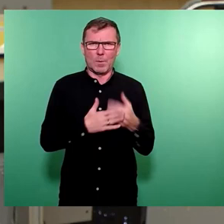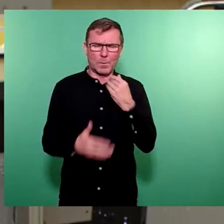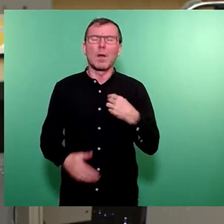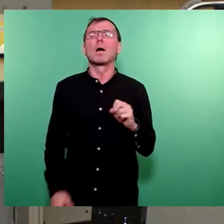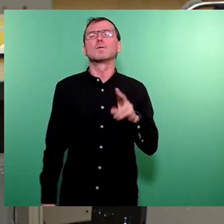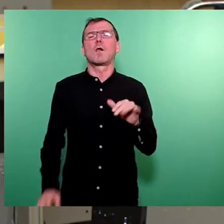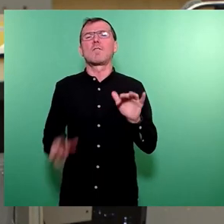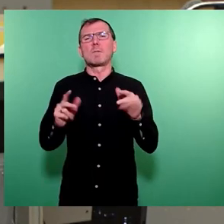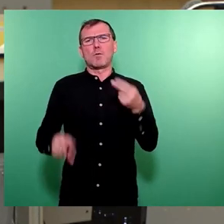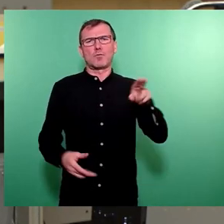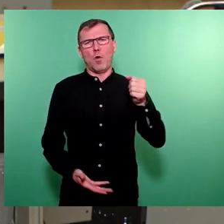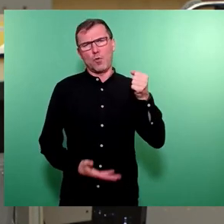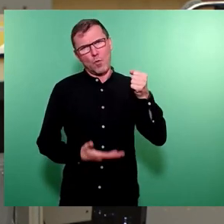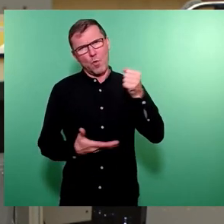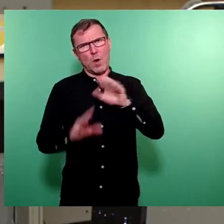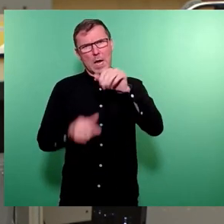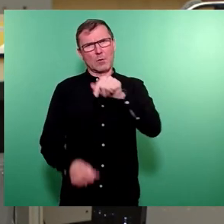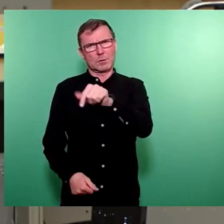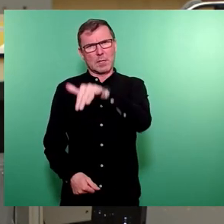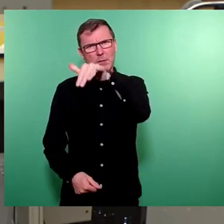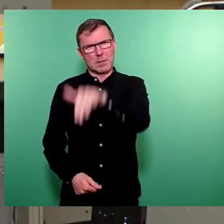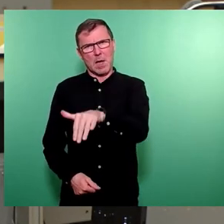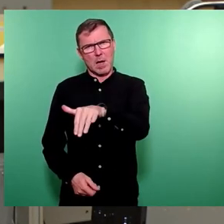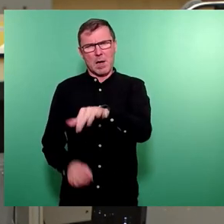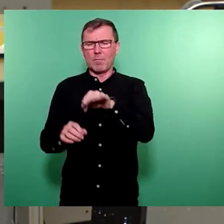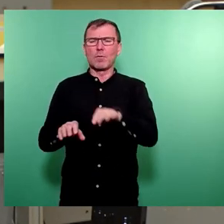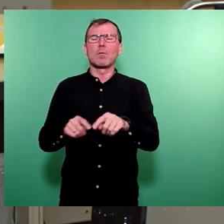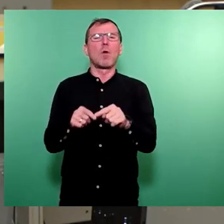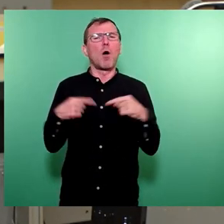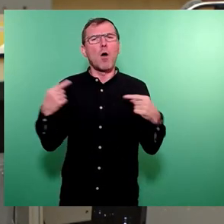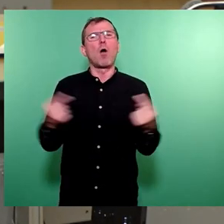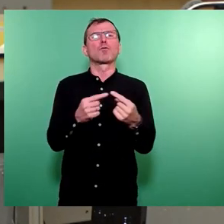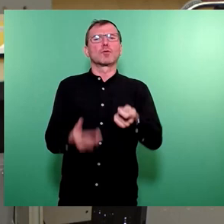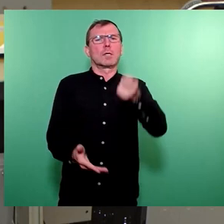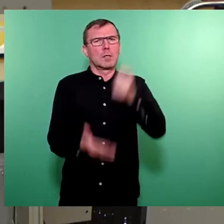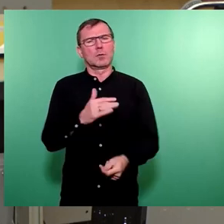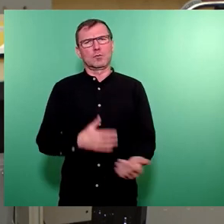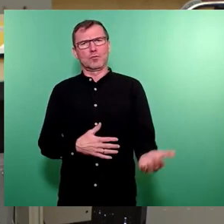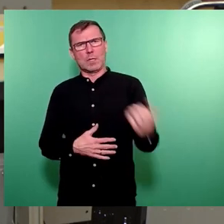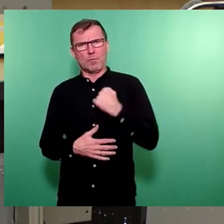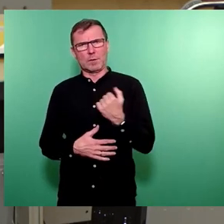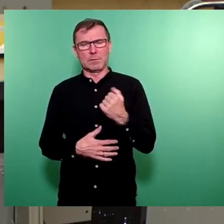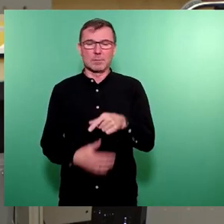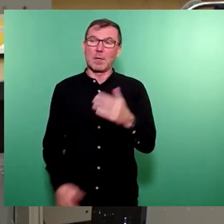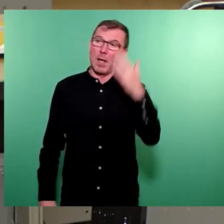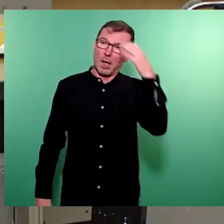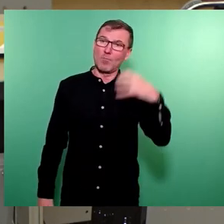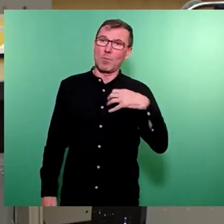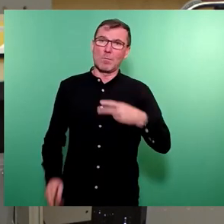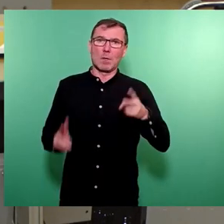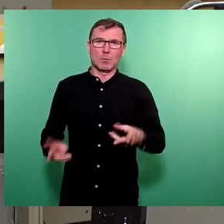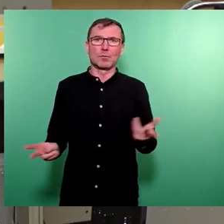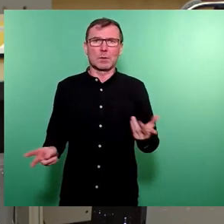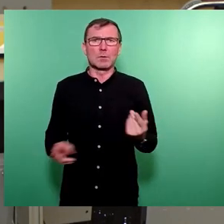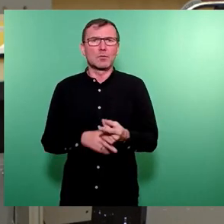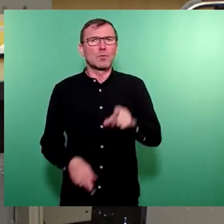Euro in diesen Haushalt eingestellt, um Grundstücke als Stadt zu erwerben. Wir wissen alle, dass das eines unserer Hauptprobleme in der Stadt ist, dass uns zu